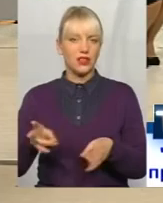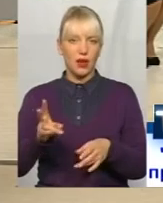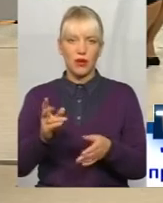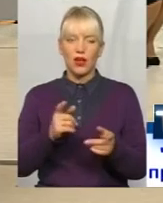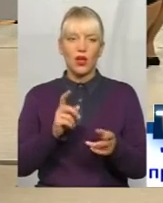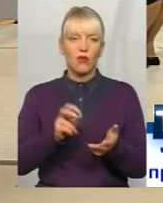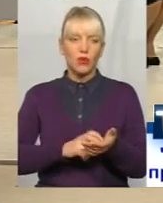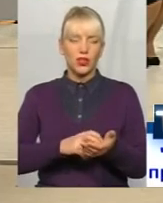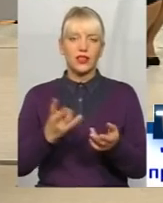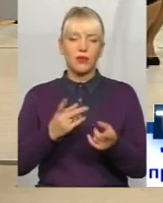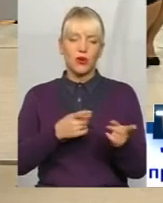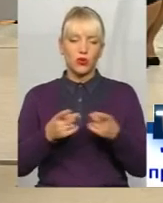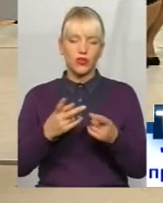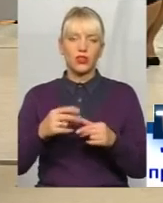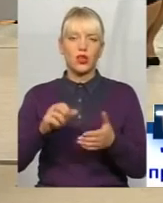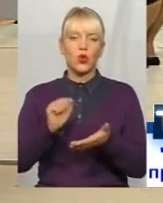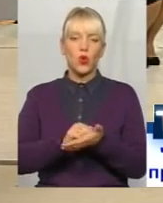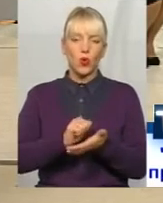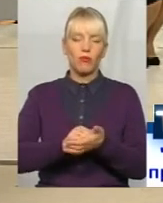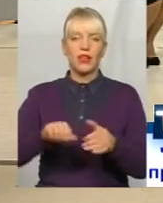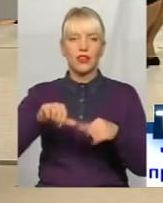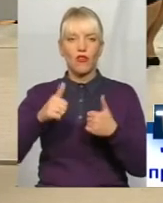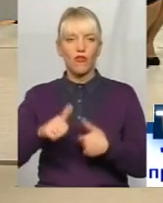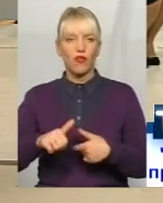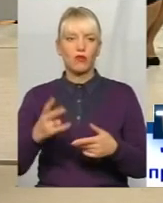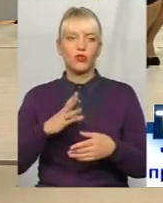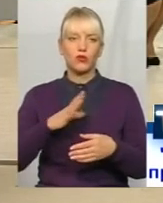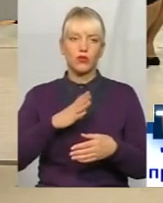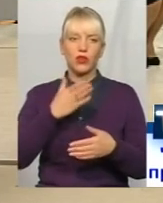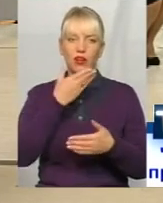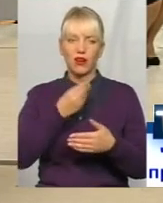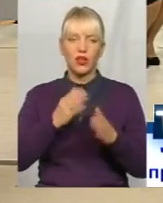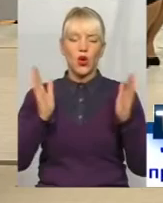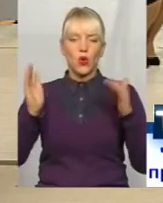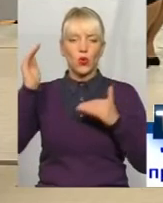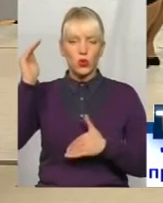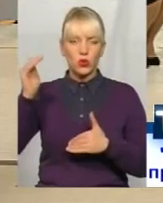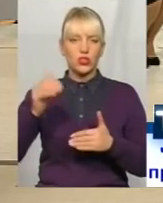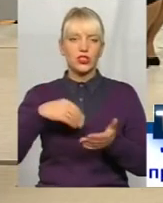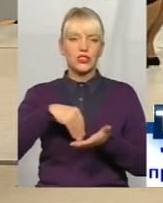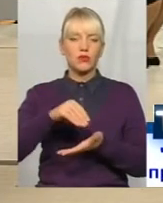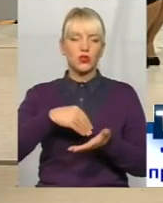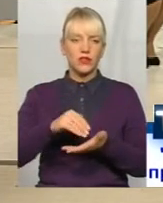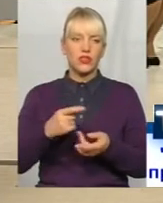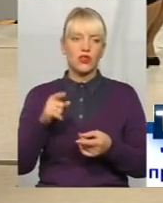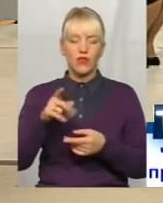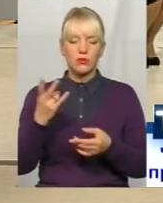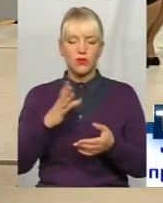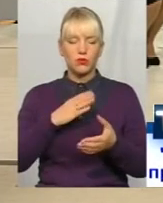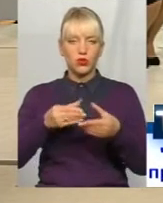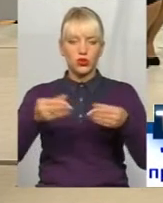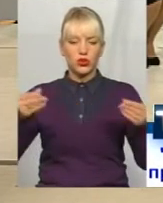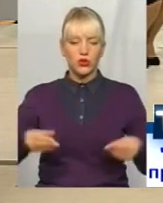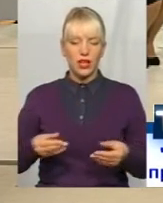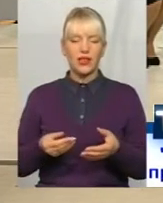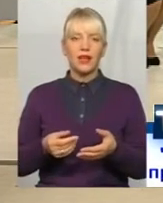Документи, оформлення, в належній чині оформлені куточки споживача, у вас має бути журнал, реєстрація перевірок, якщо ви чекаєте